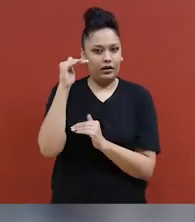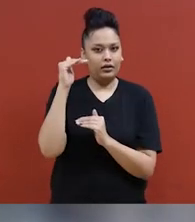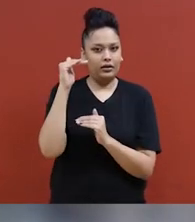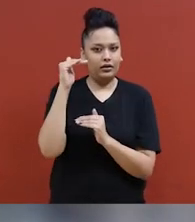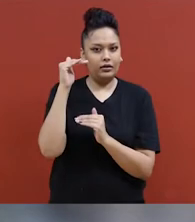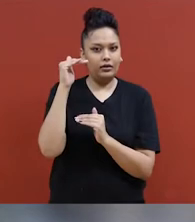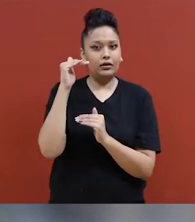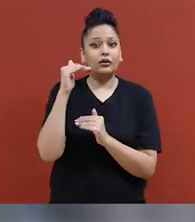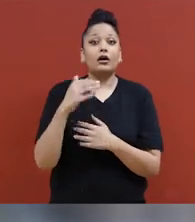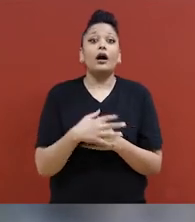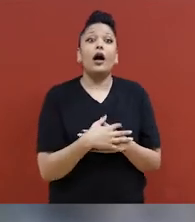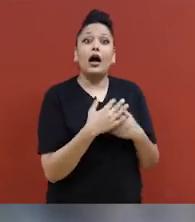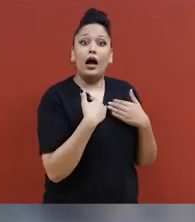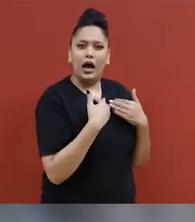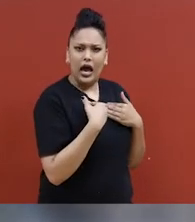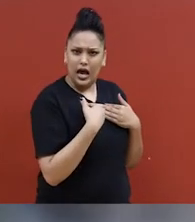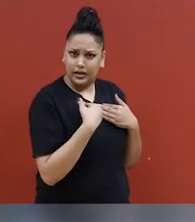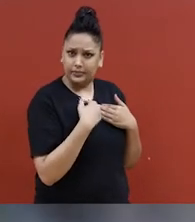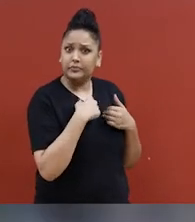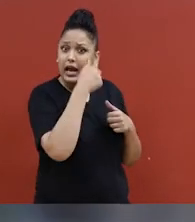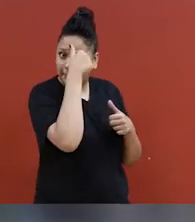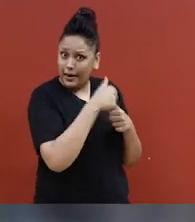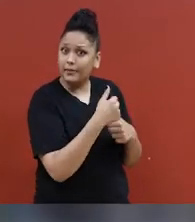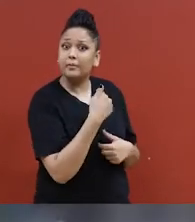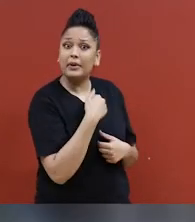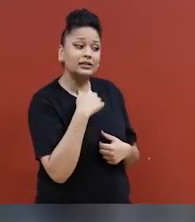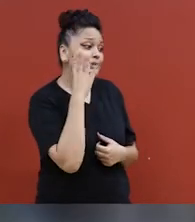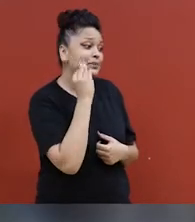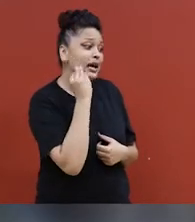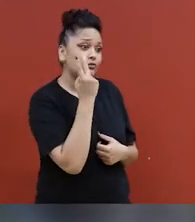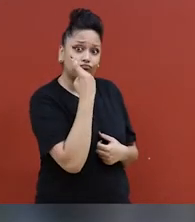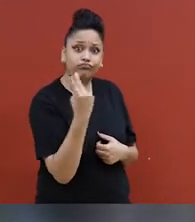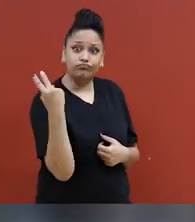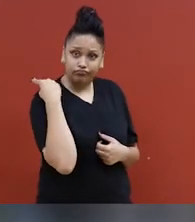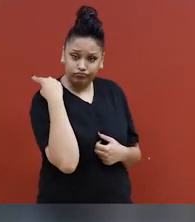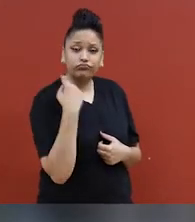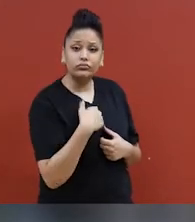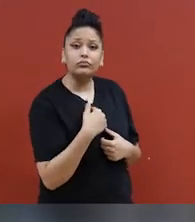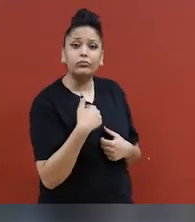qui m'est arrivée quand je suis passée d'un fauteuil manuel à un fauteuil électrique,